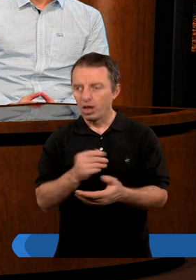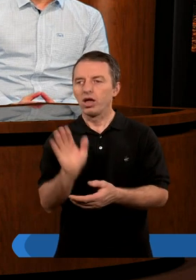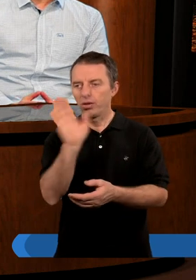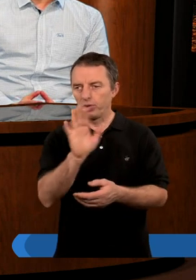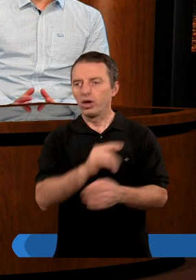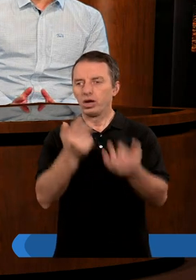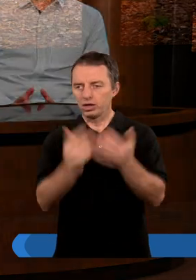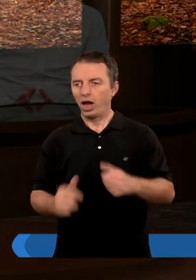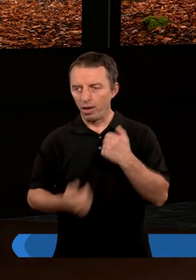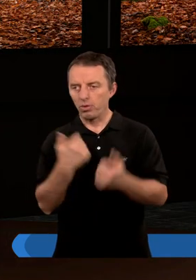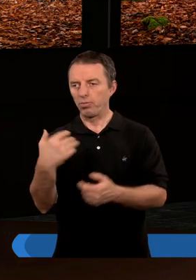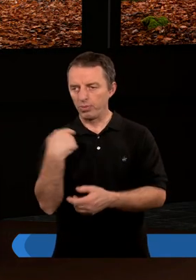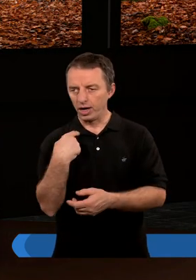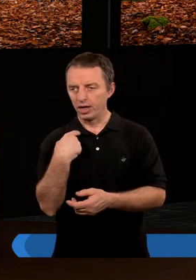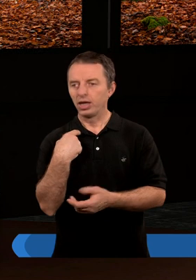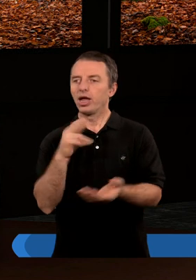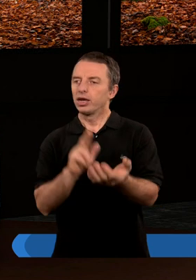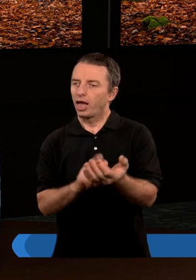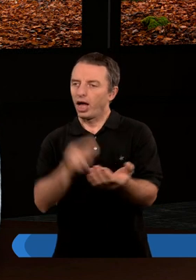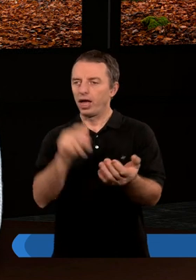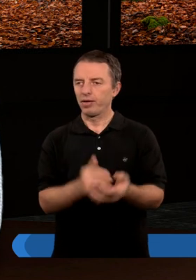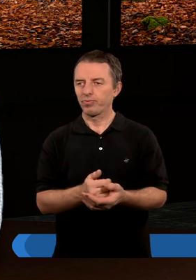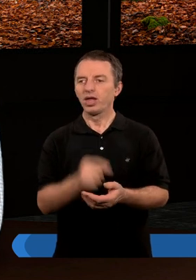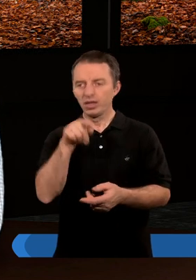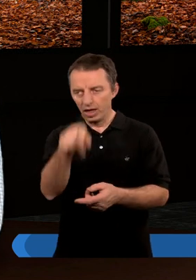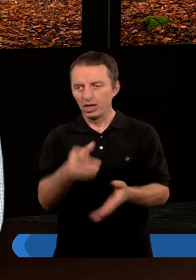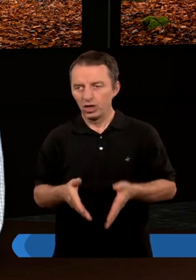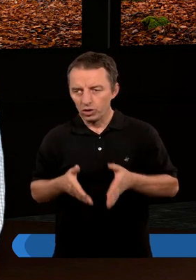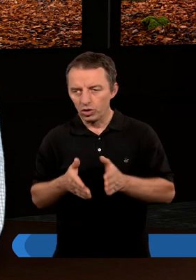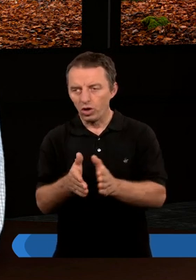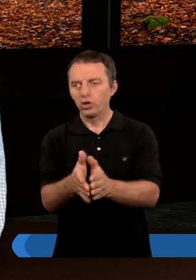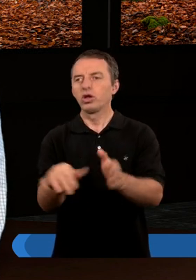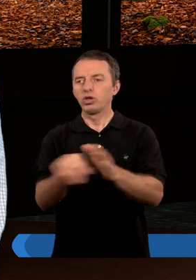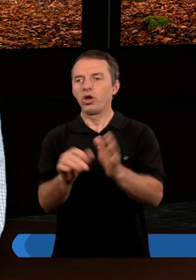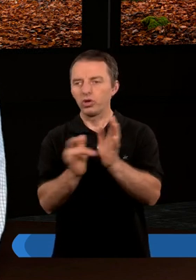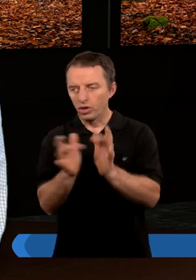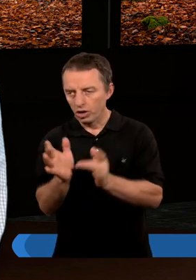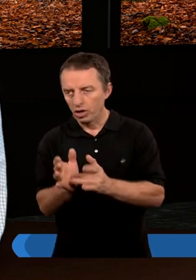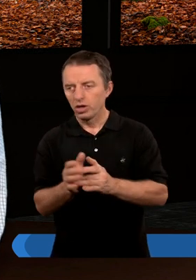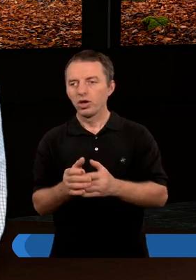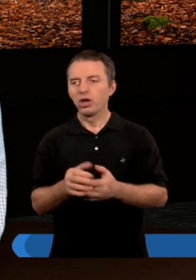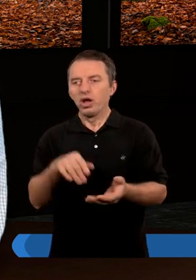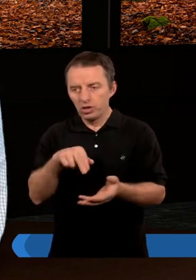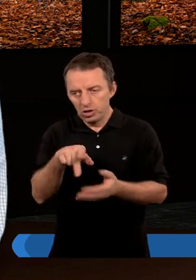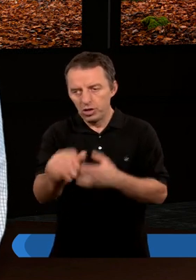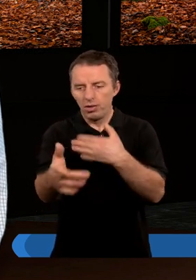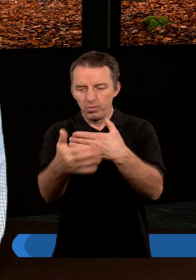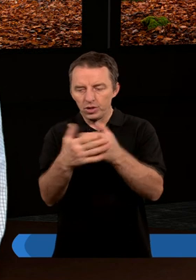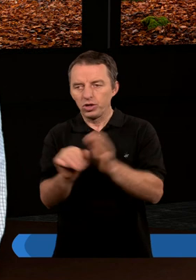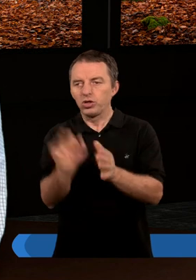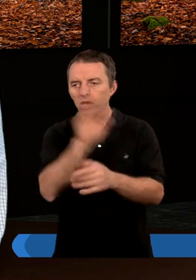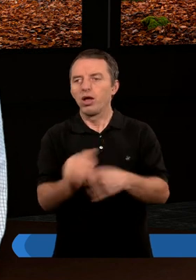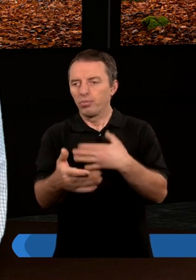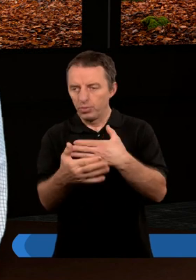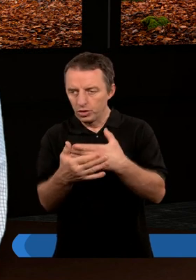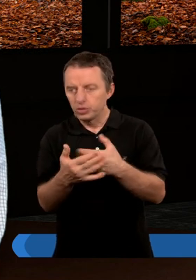i Bóg chce, żeby my byli na tej drogi do Jezusa, na drogi, gdzie my już bliżej, bliżej